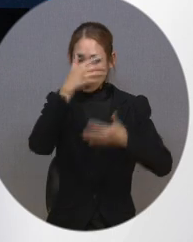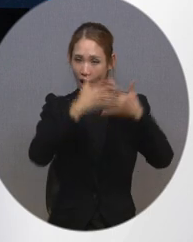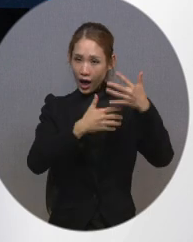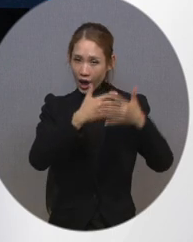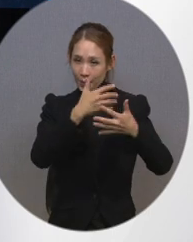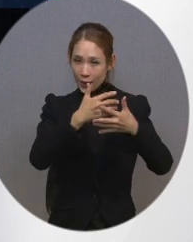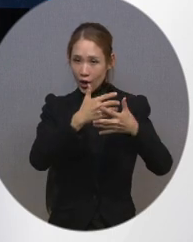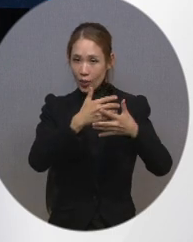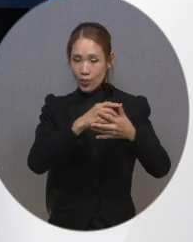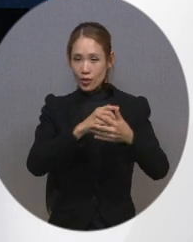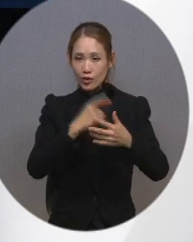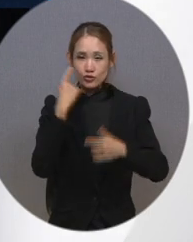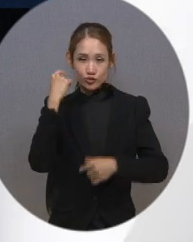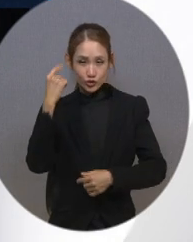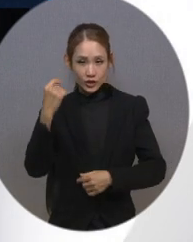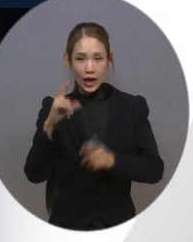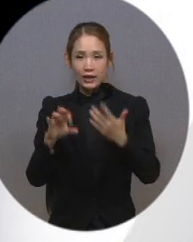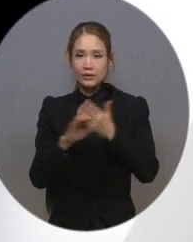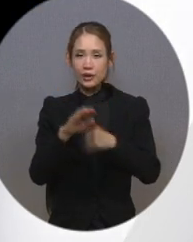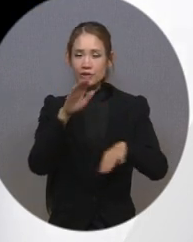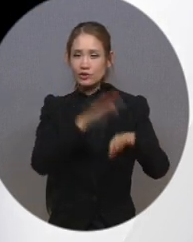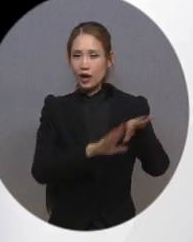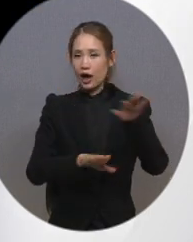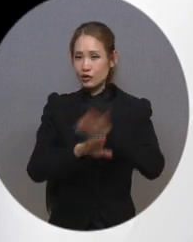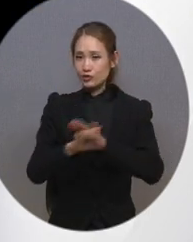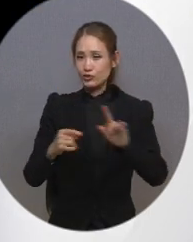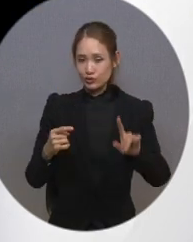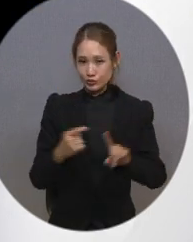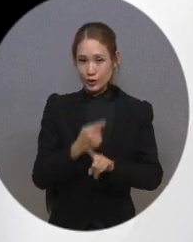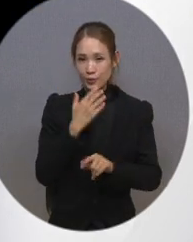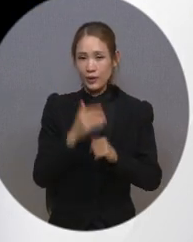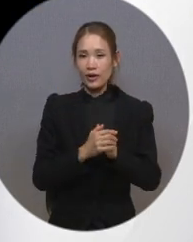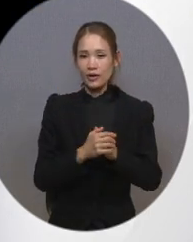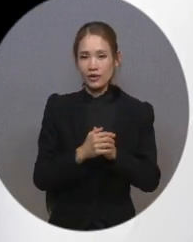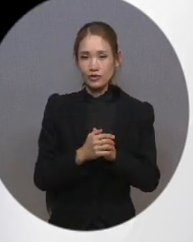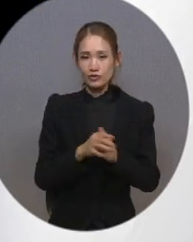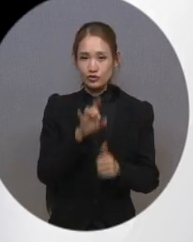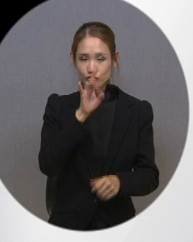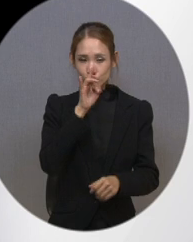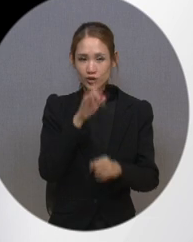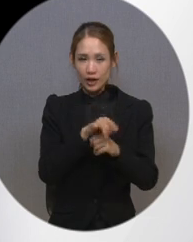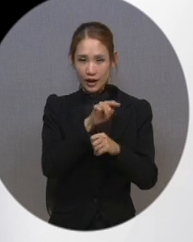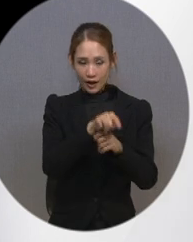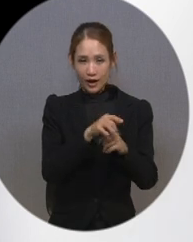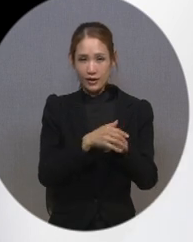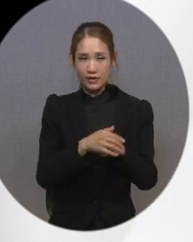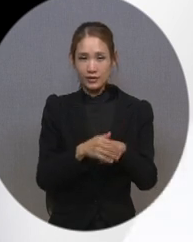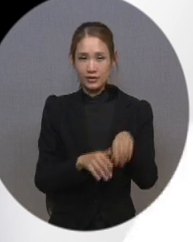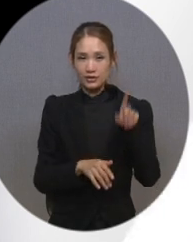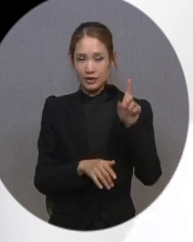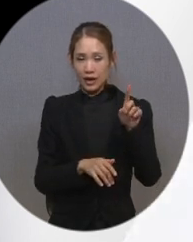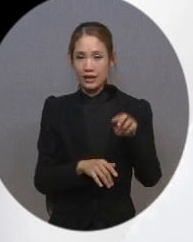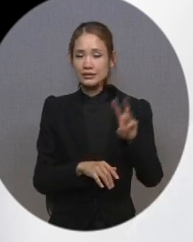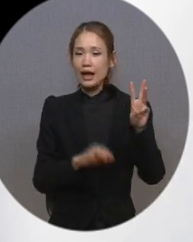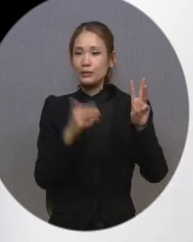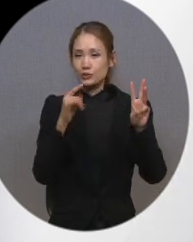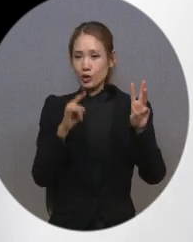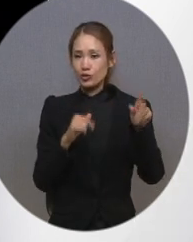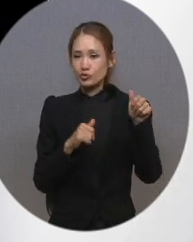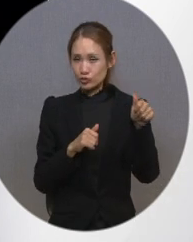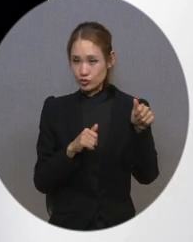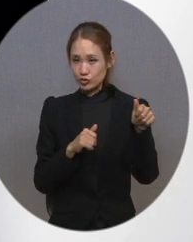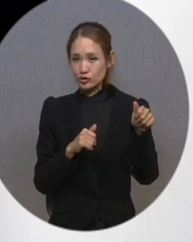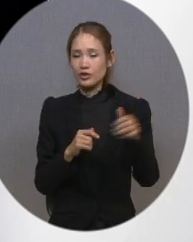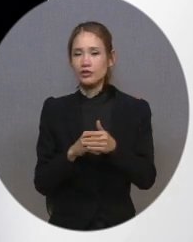좌우로 채울 수 있습니다. 설정 방법은 리모컨 중앙 육각형 모양의 전용 메뉴 버튼을 3초가량 눌러